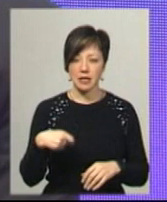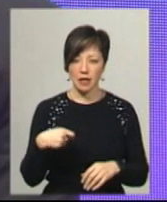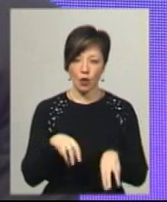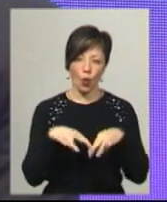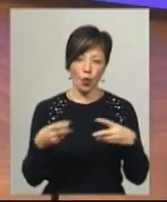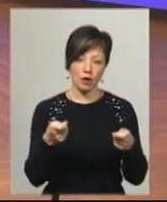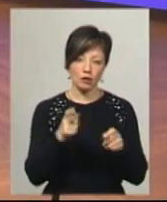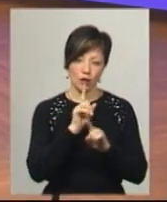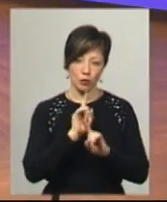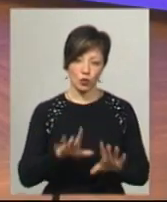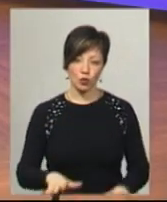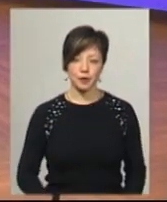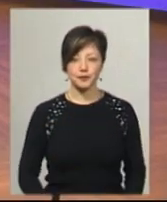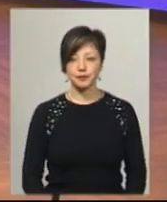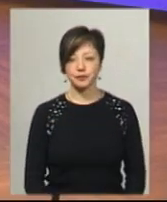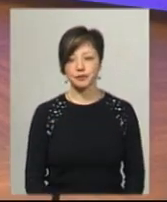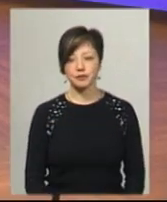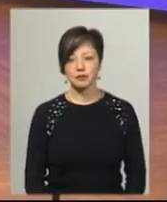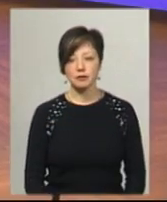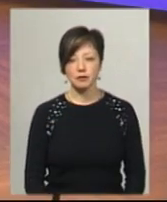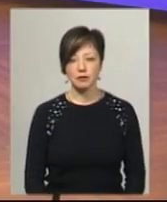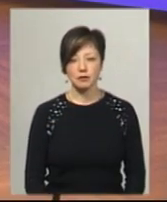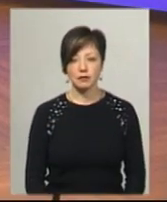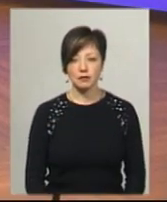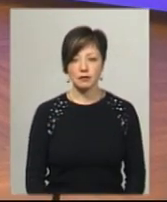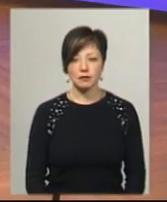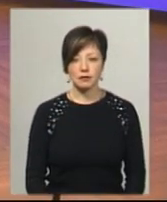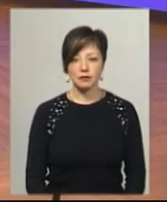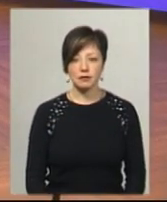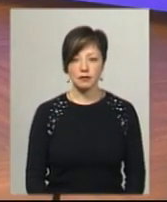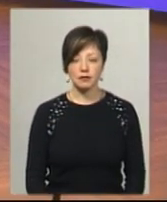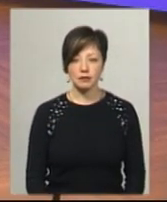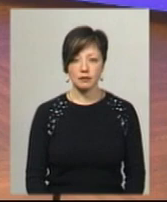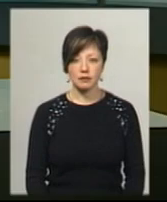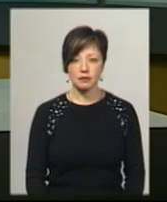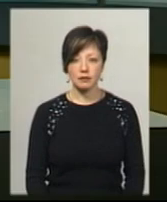урядовці не матимуть. Неля Шпулак, Іван Мовчан, новини на Суспільному, Хмельницький.